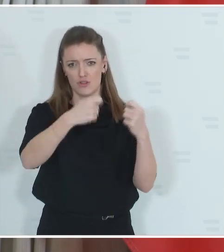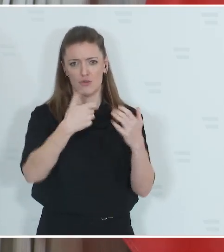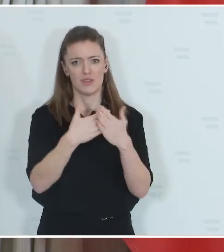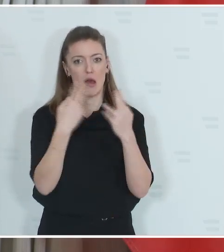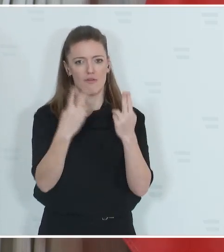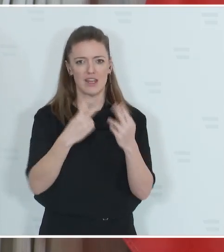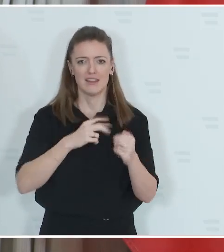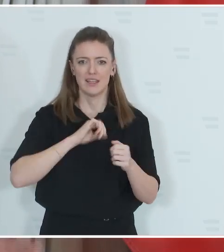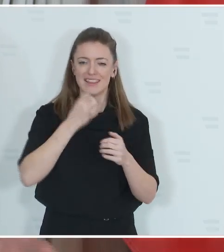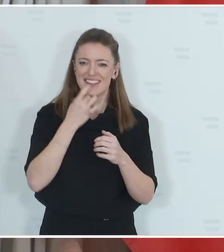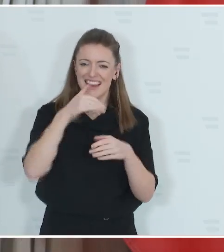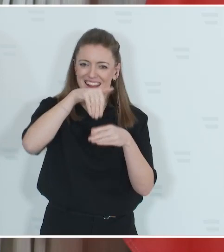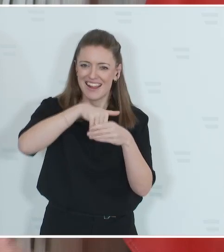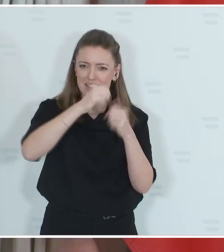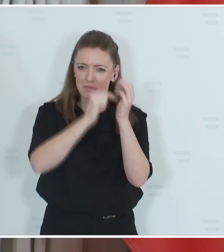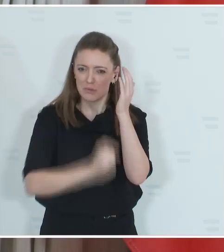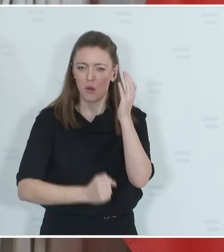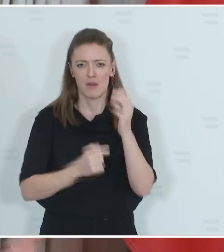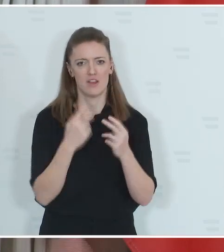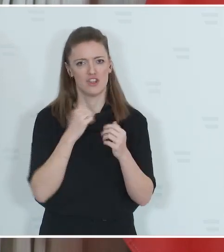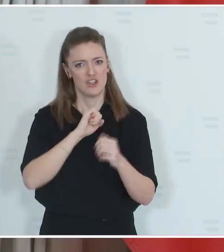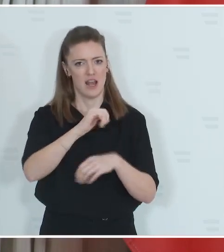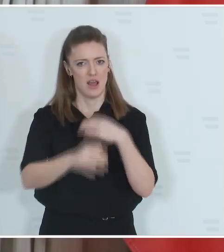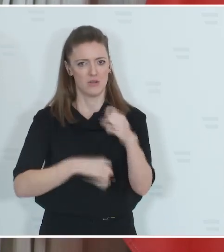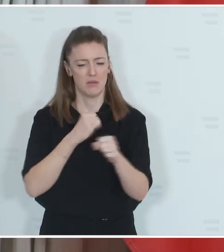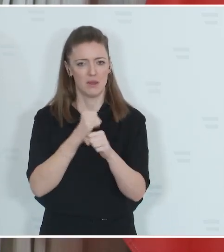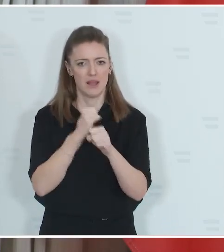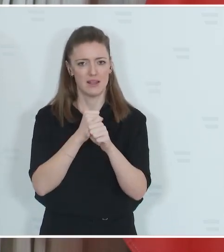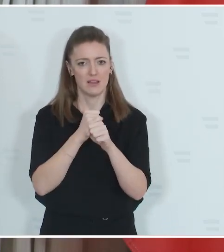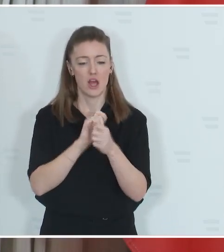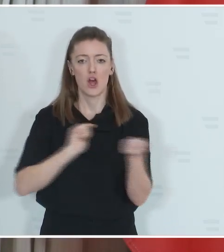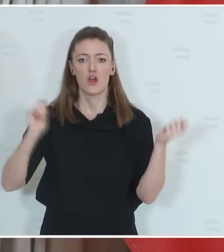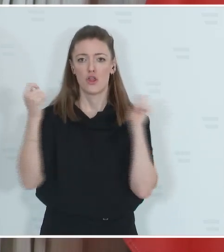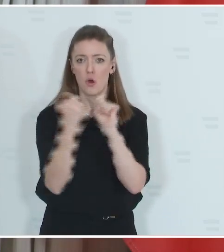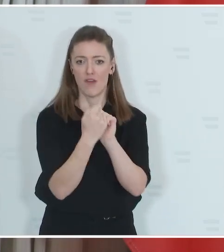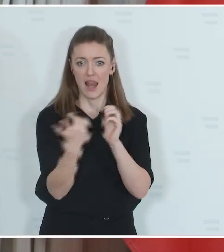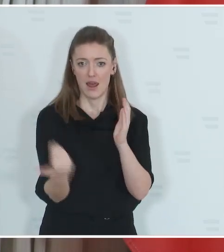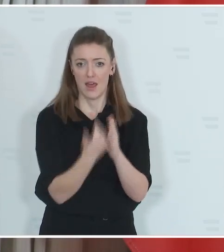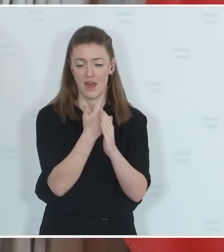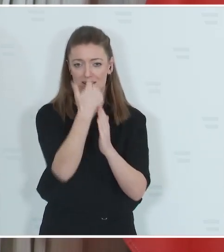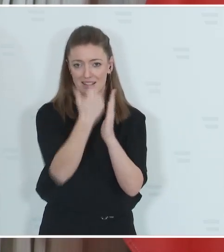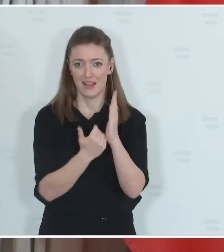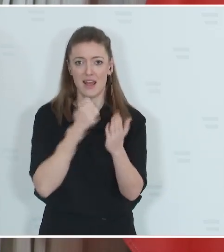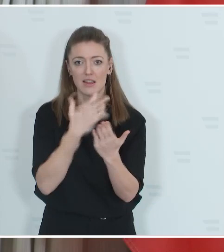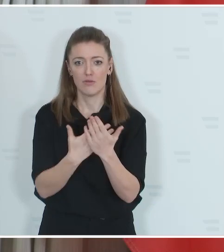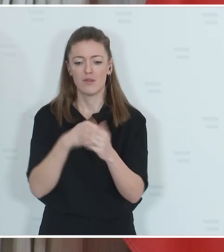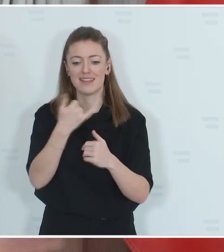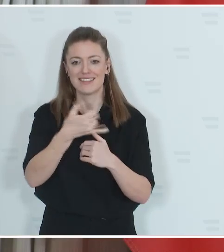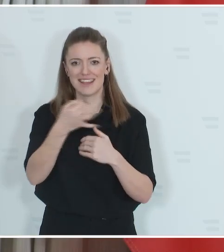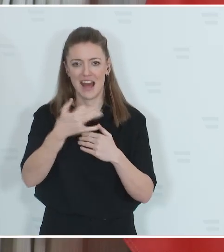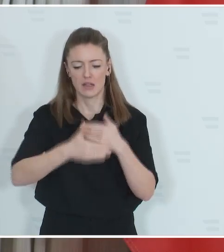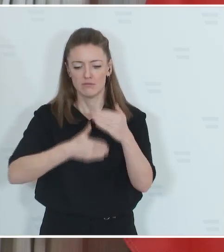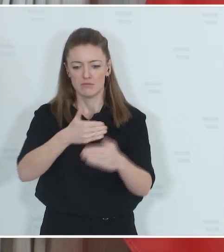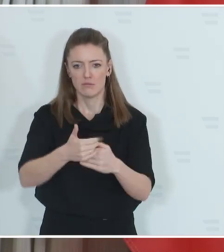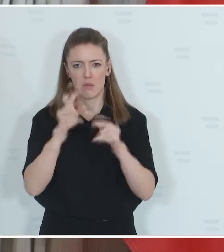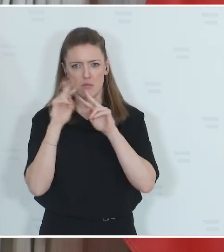auszuarbeiten. Der Entwurf der Novelle des Tierschutzgesetzes geht in den nächsten Tagen in Begutachtung und in den